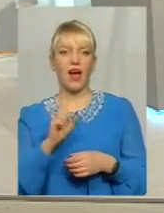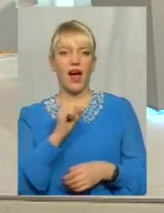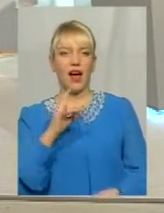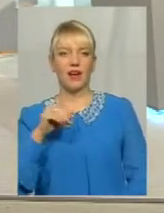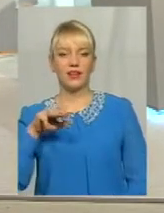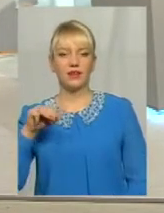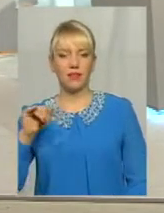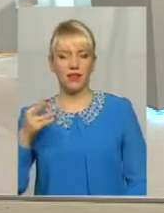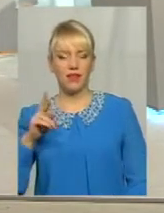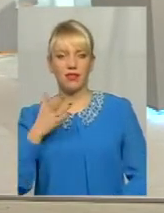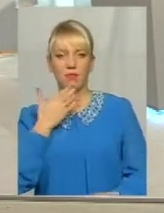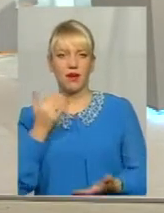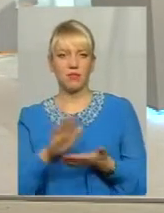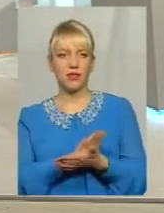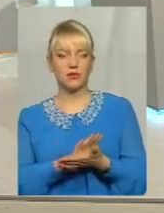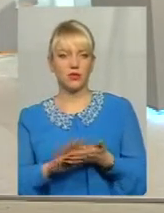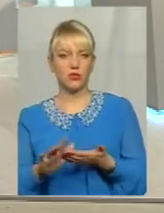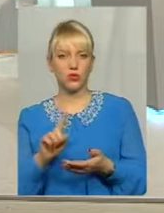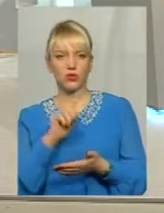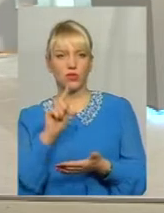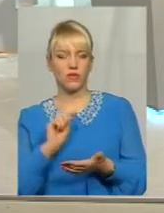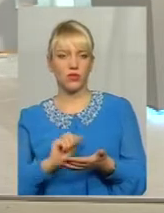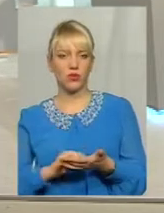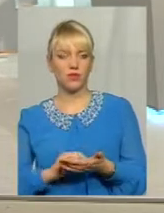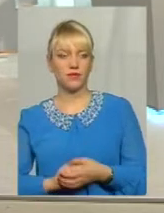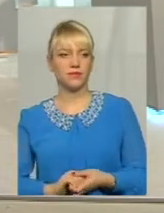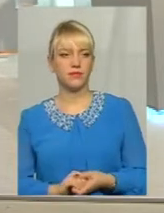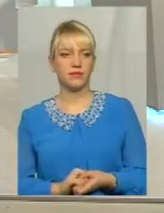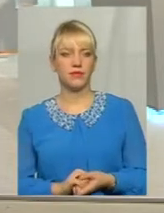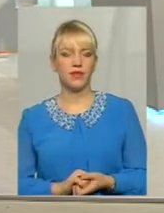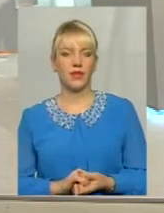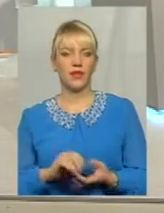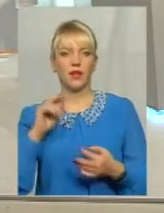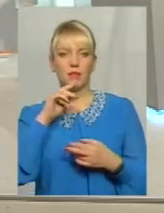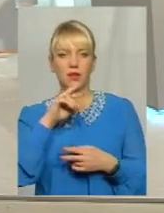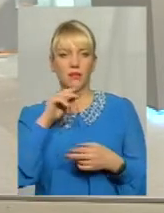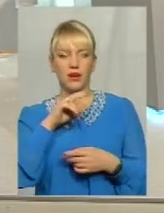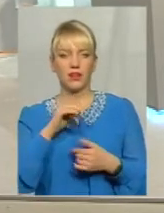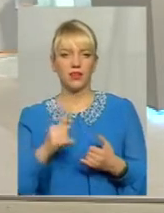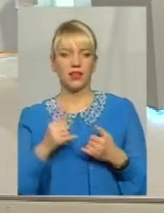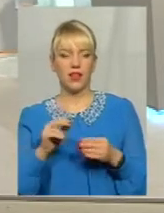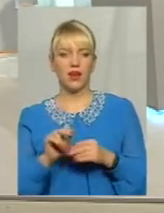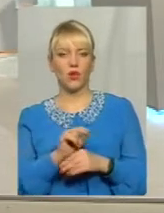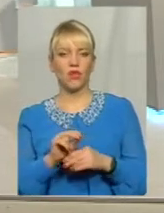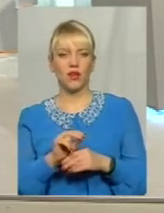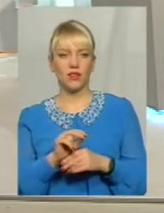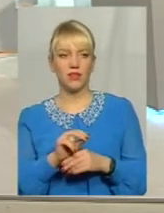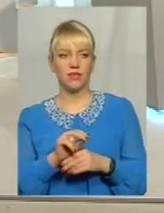або з процентами? Дякую. Дякую. Андрій Іванович. Препарати для лікування